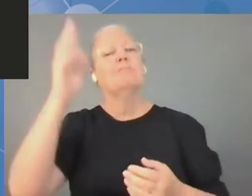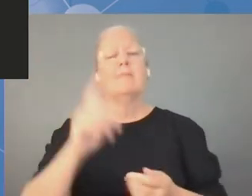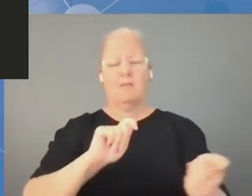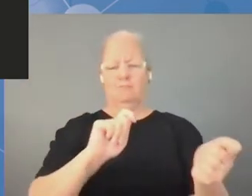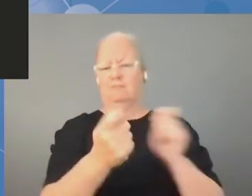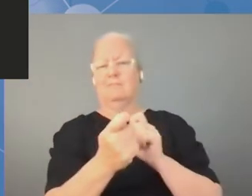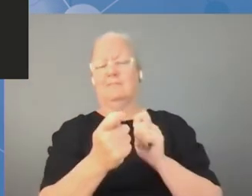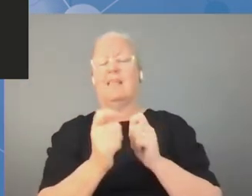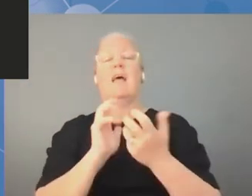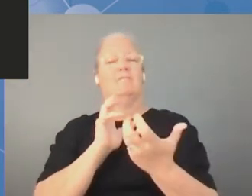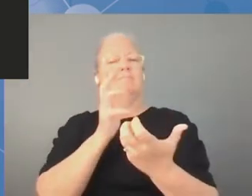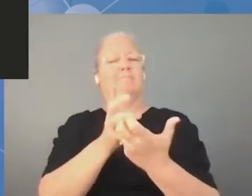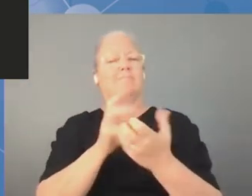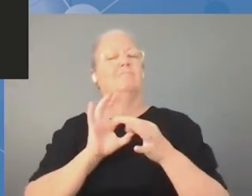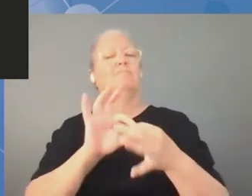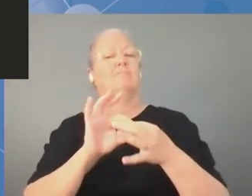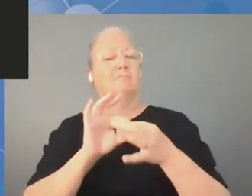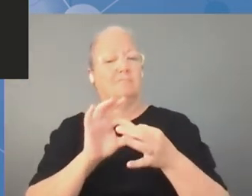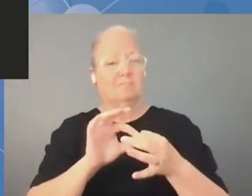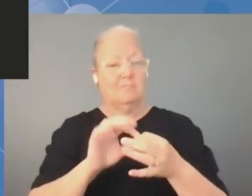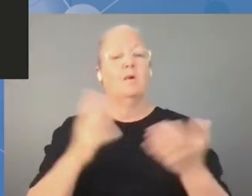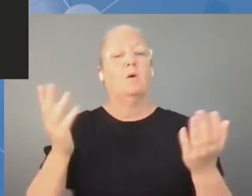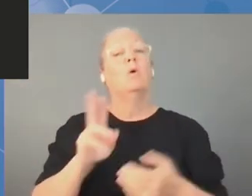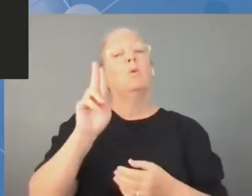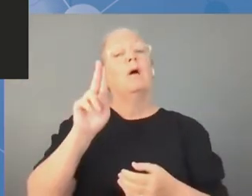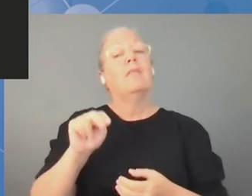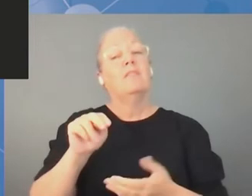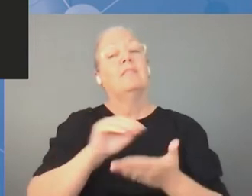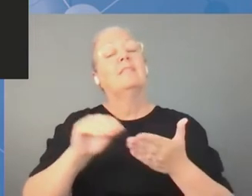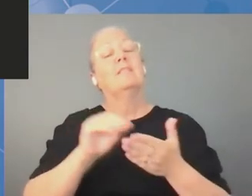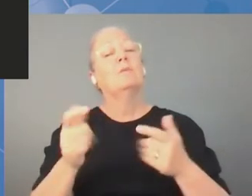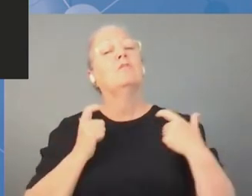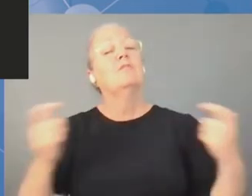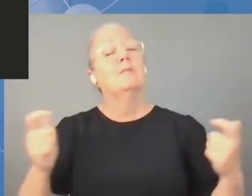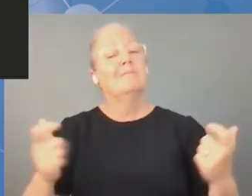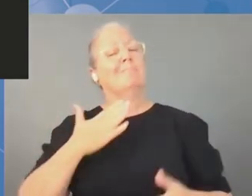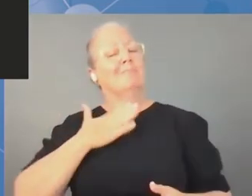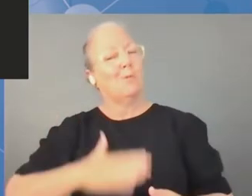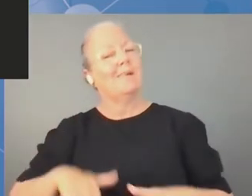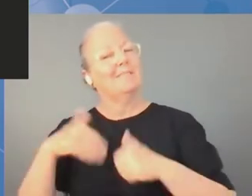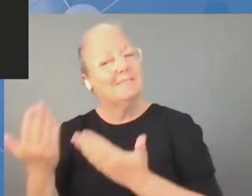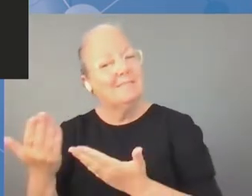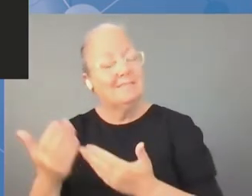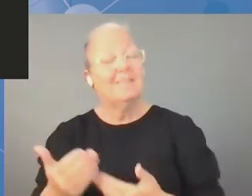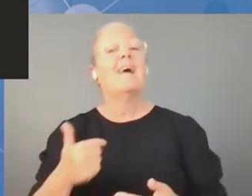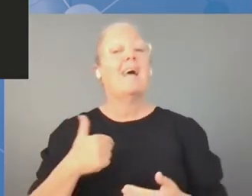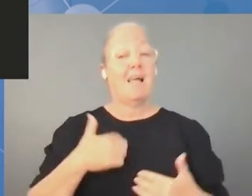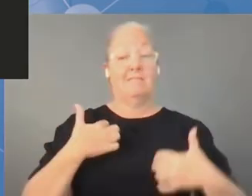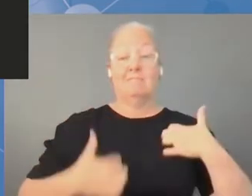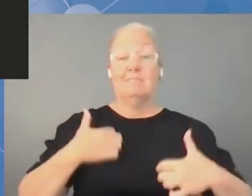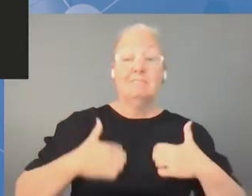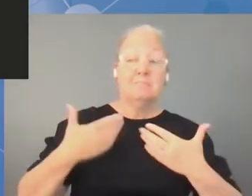o organizację szczytów cyfrowych w sposób innowacyjny. Robimy bardzo wiele, aby zmieniać formułę naszych